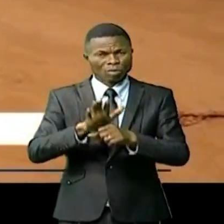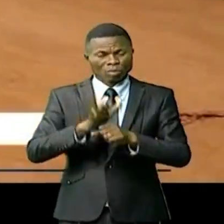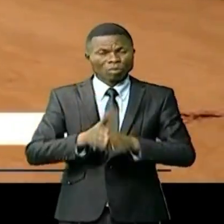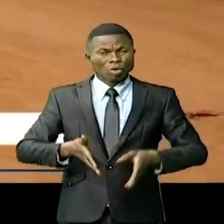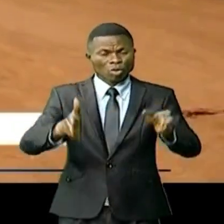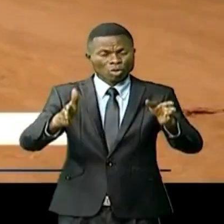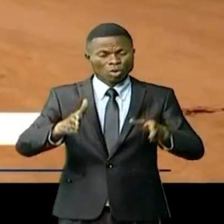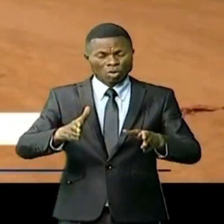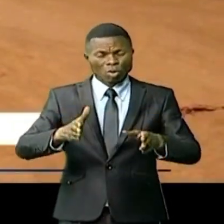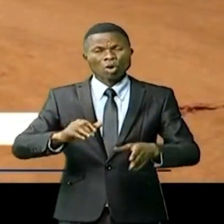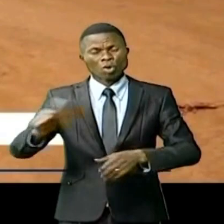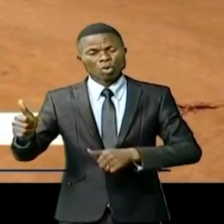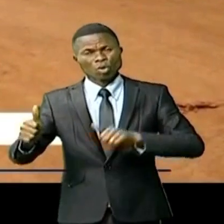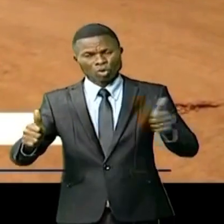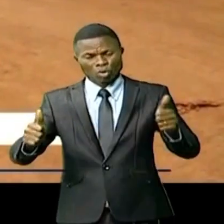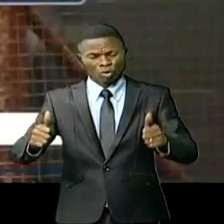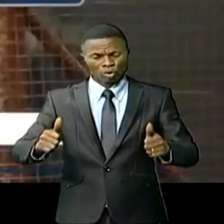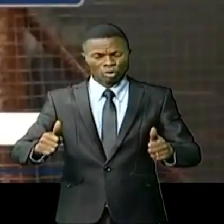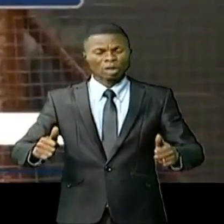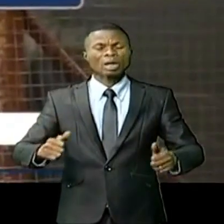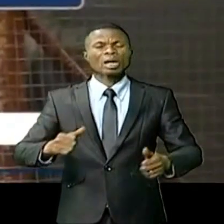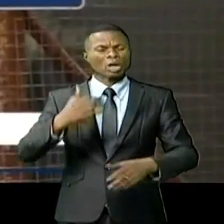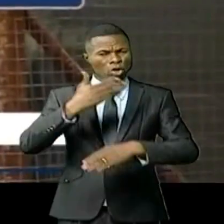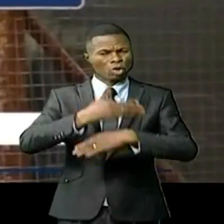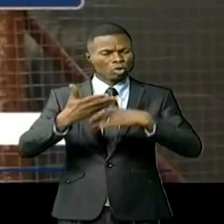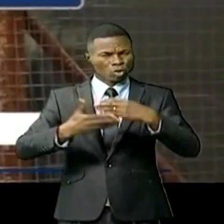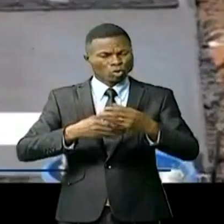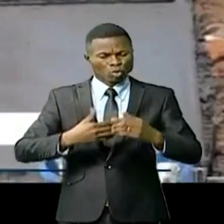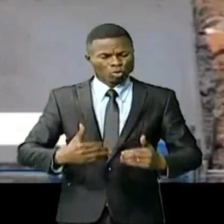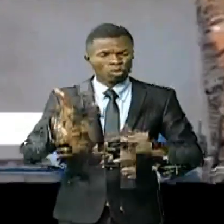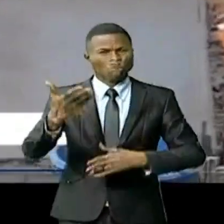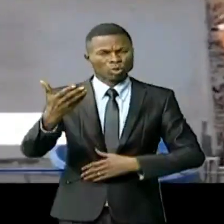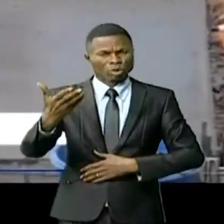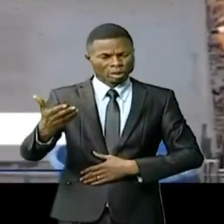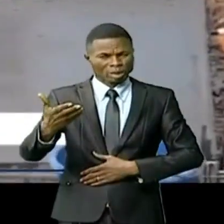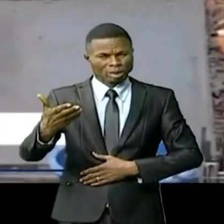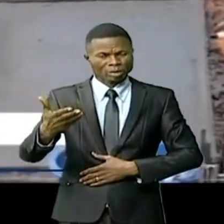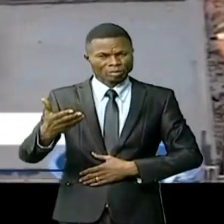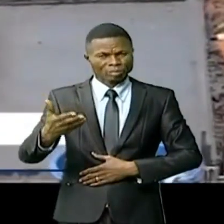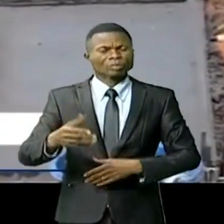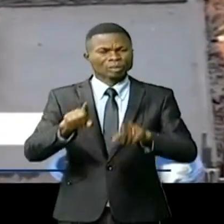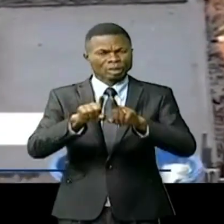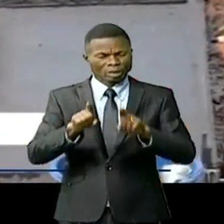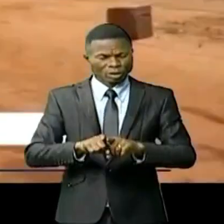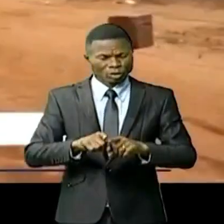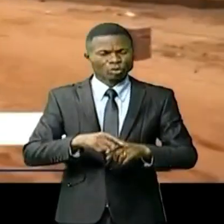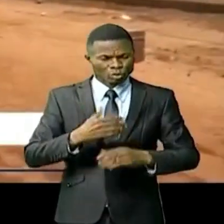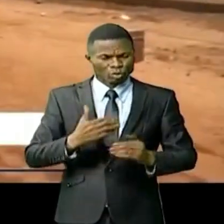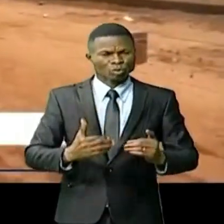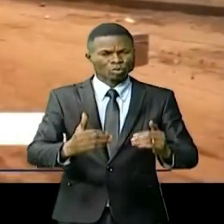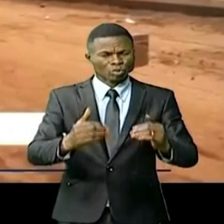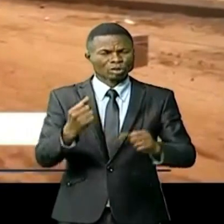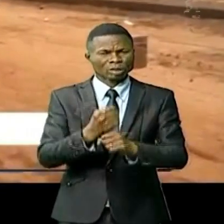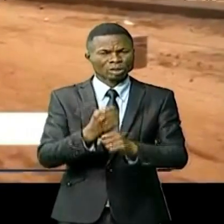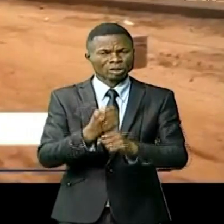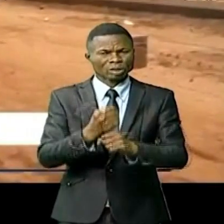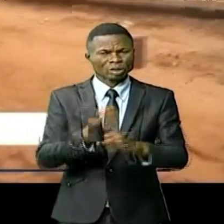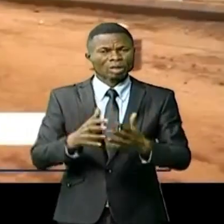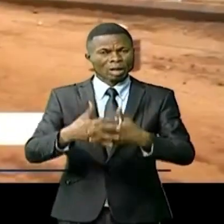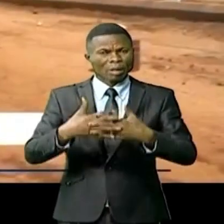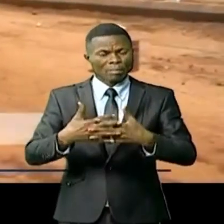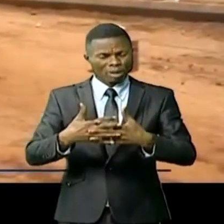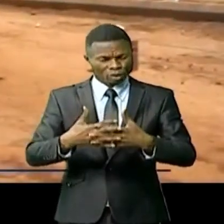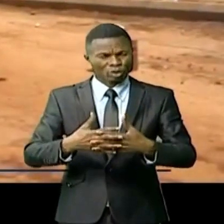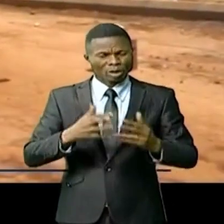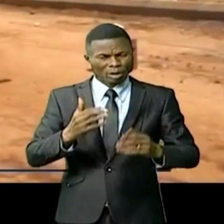secondaires, à l'instar des avenues Manika, Oungungandou, prolongées Nungungu, sont aussi en pleine réhabilitation. Les engins y tournent.